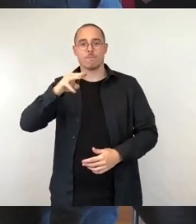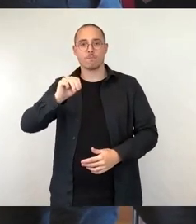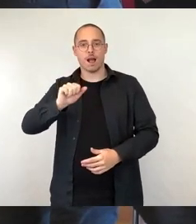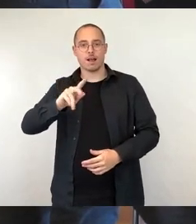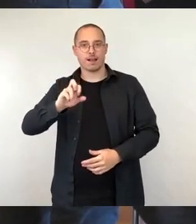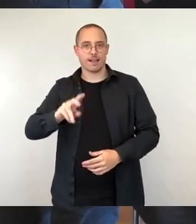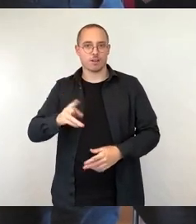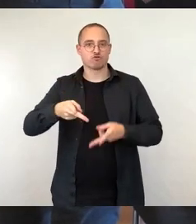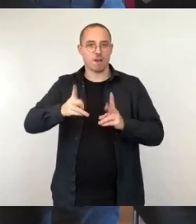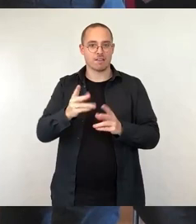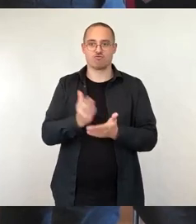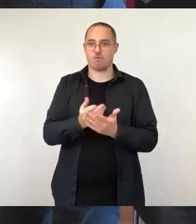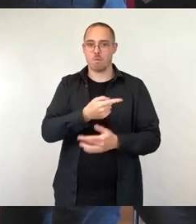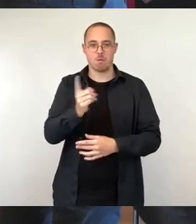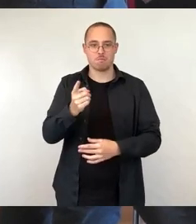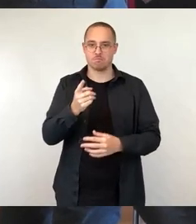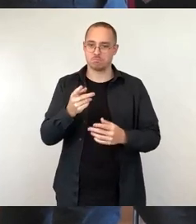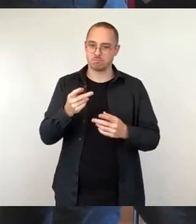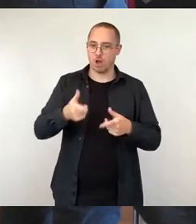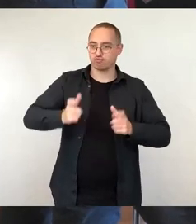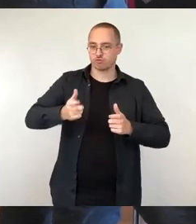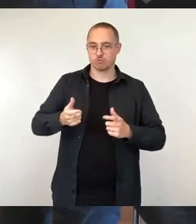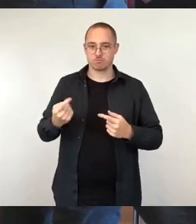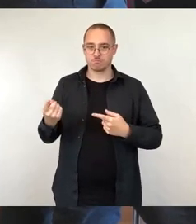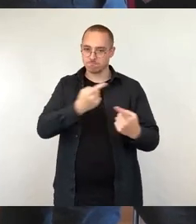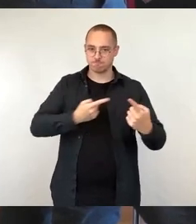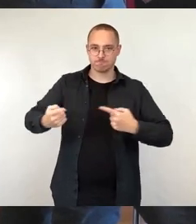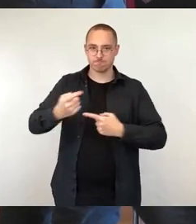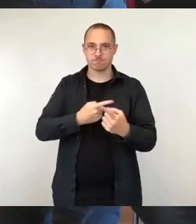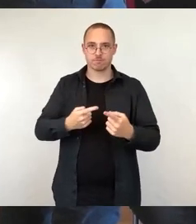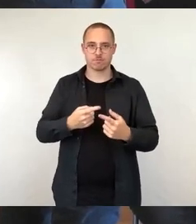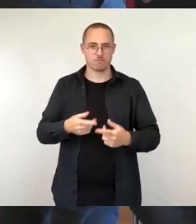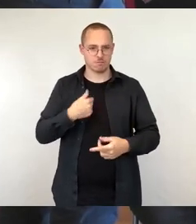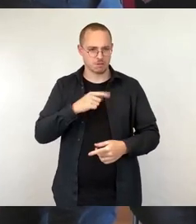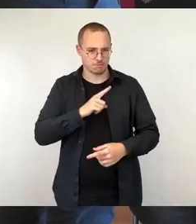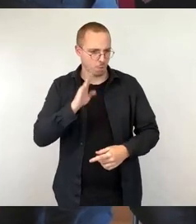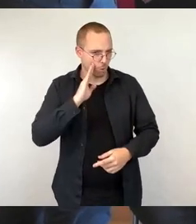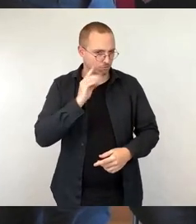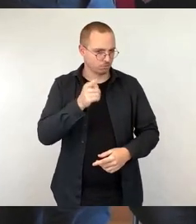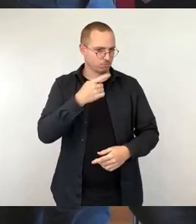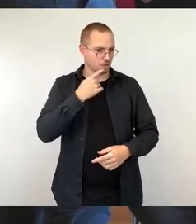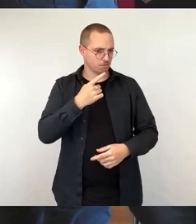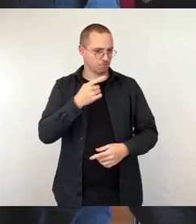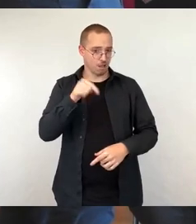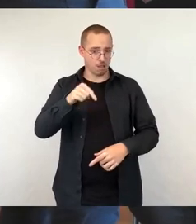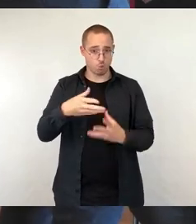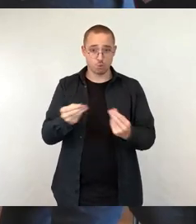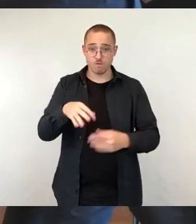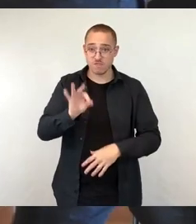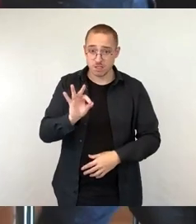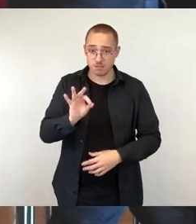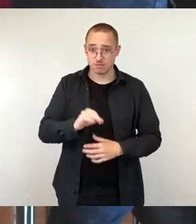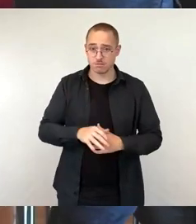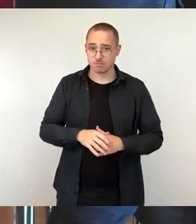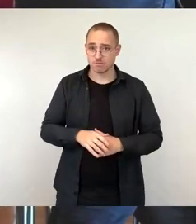mehrfach durch Bürgeranfragen, die habe ich jetzt nicht vernommen. Hat sich dort eine Lösung gefunden oder steht die in dem Bereich der